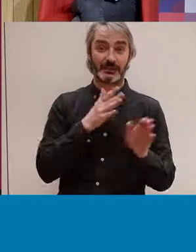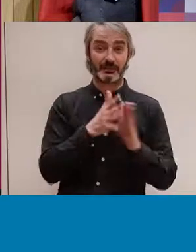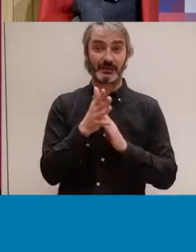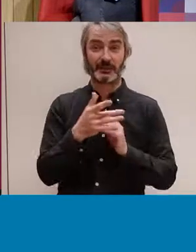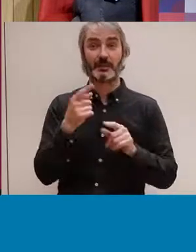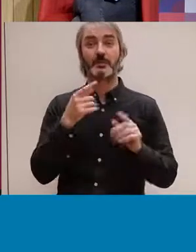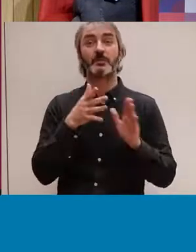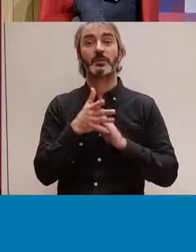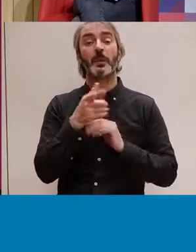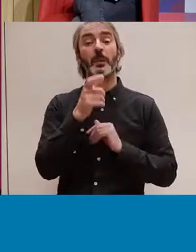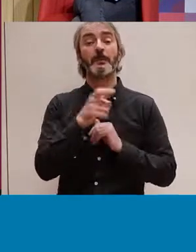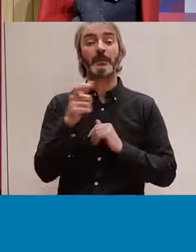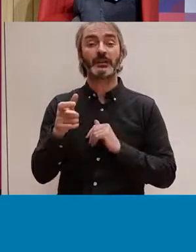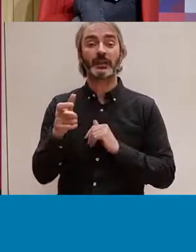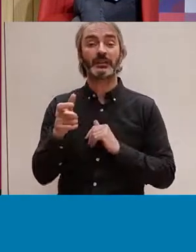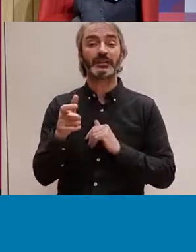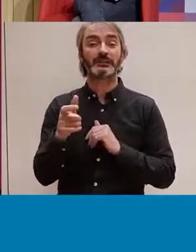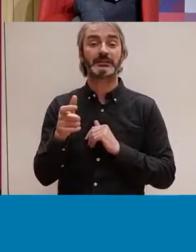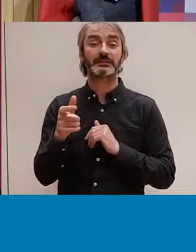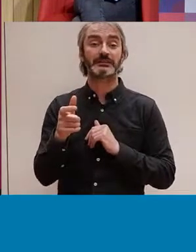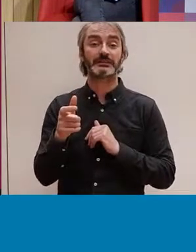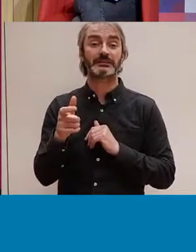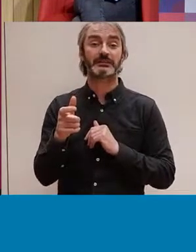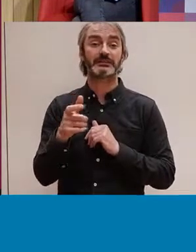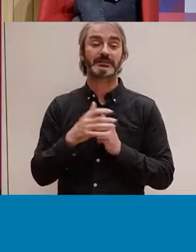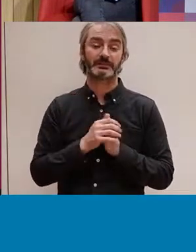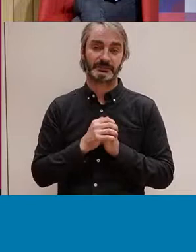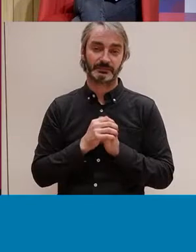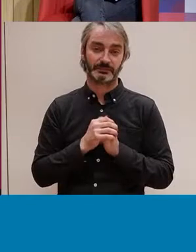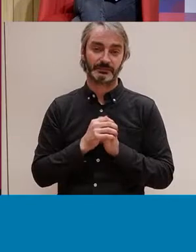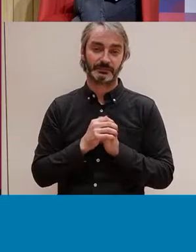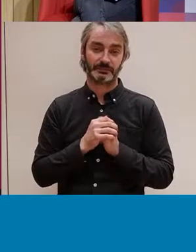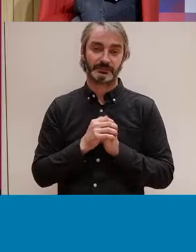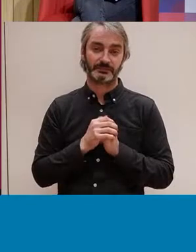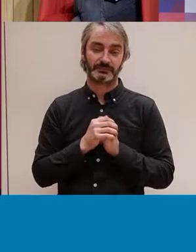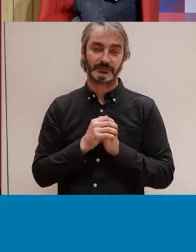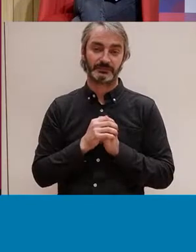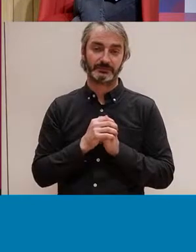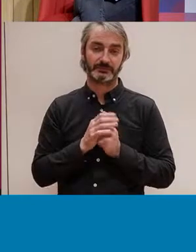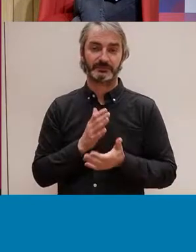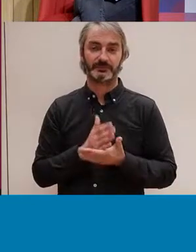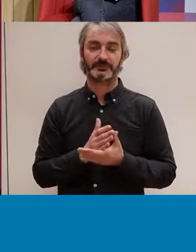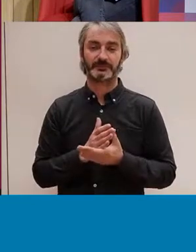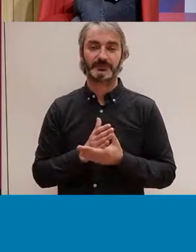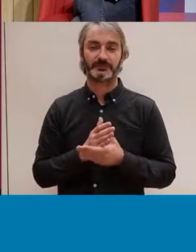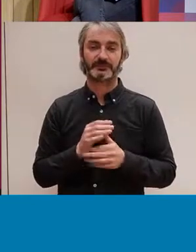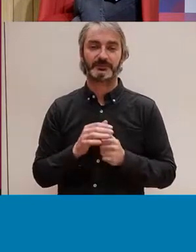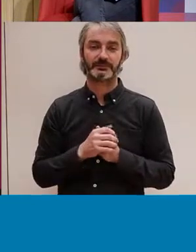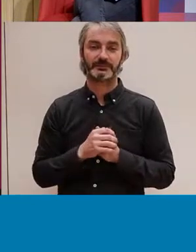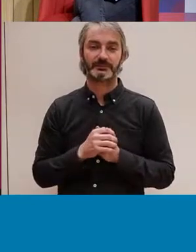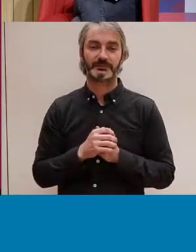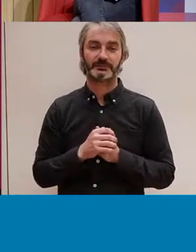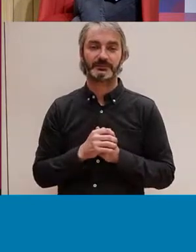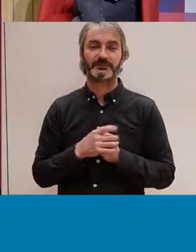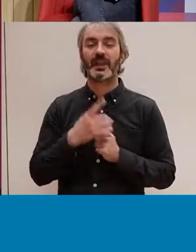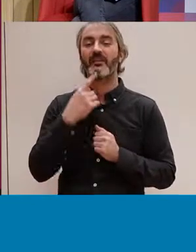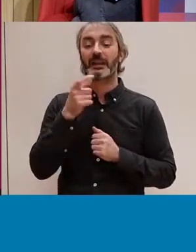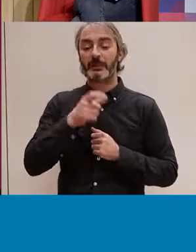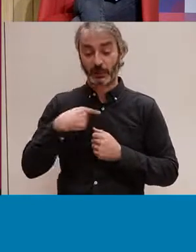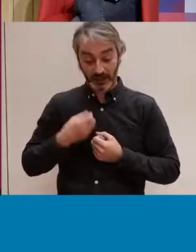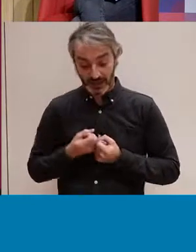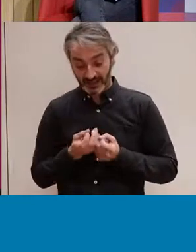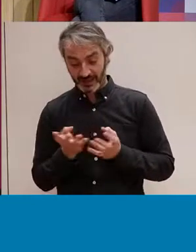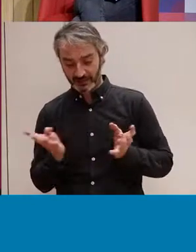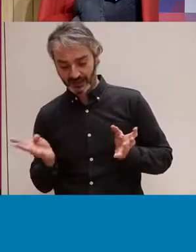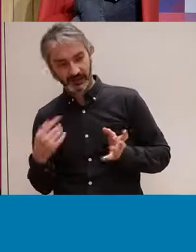totes aquelles persones que formen part d'aquestes diversitats que no entren dins d'aquest model normatiu de